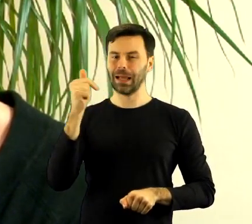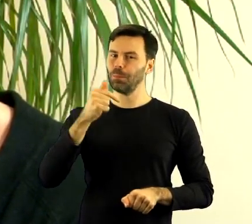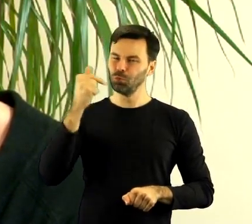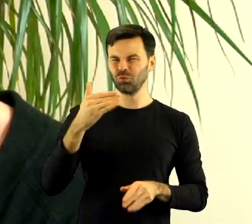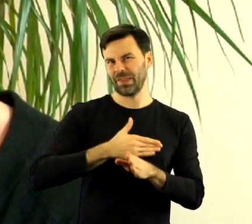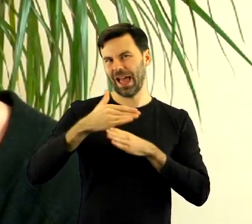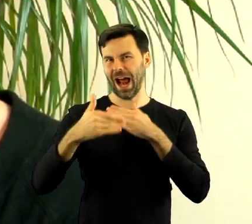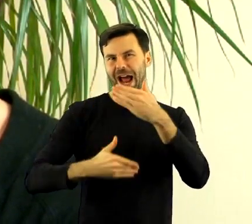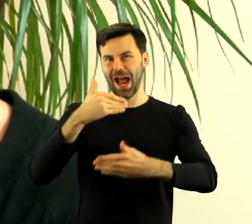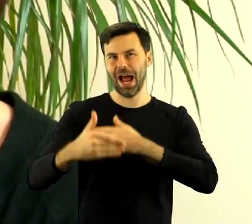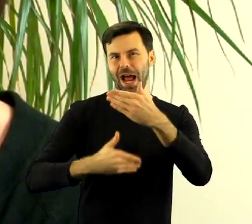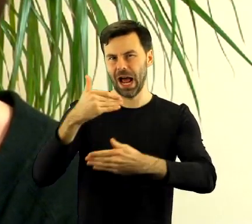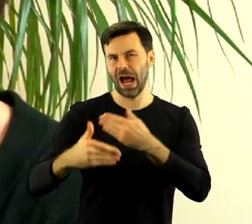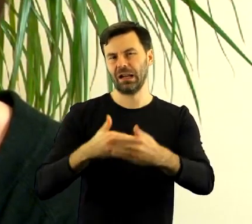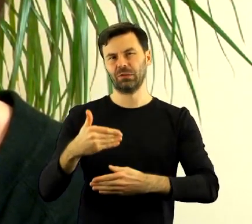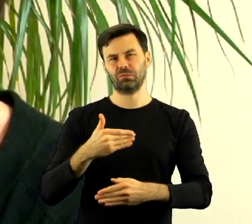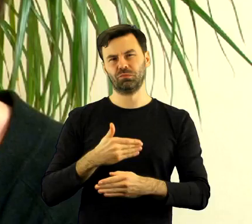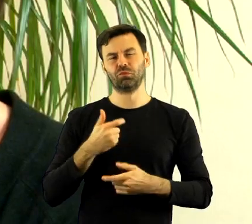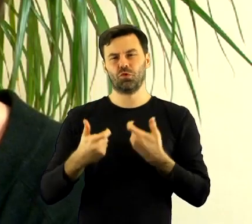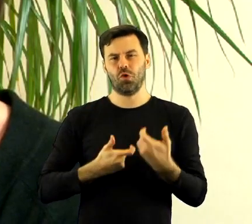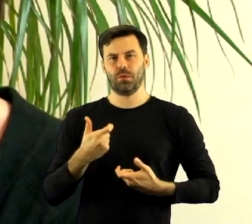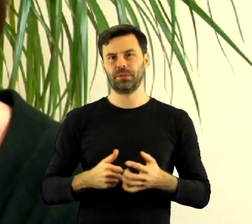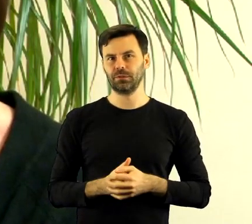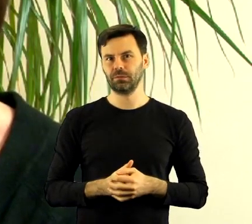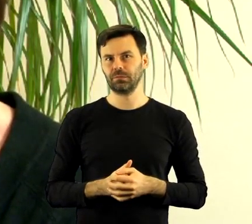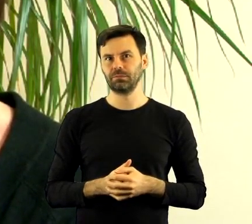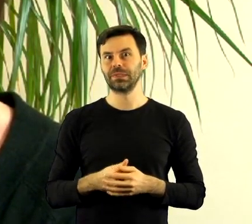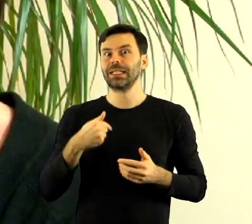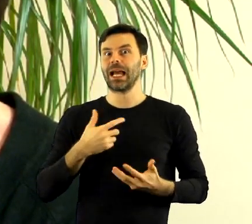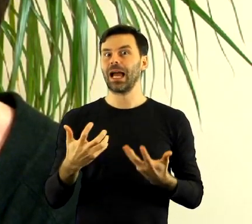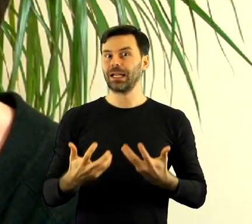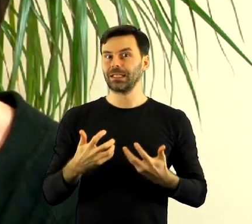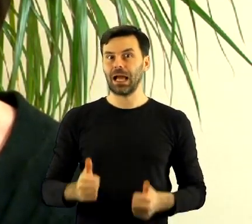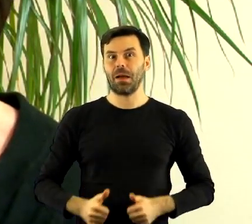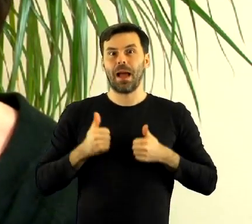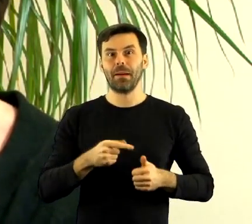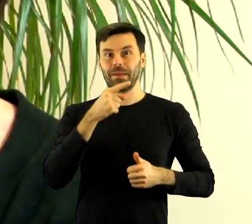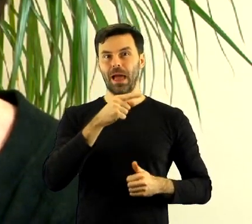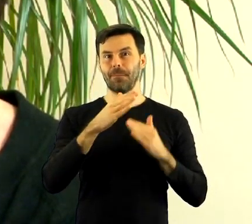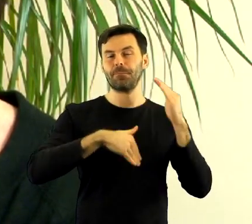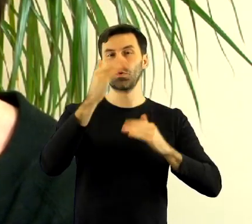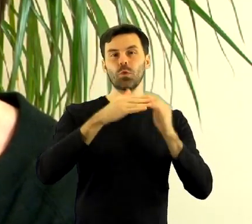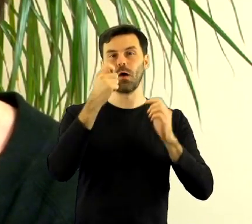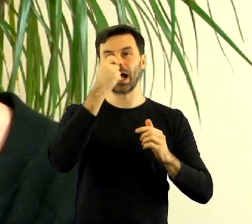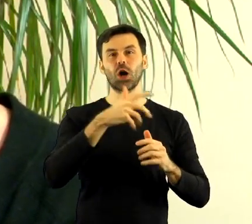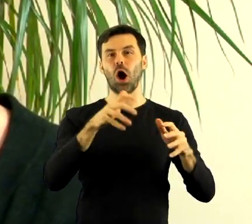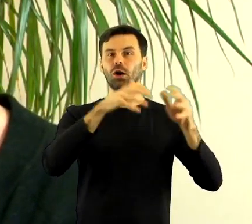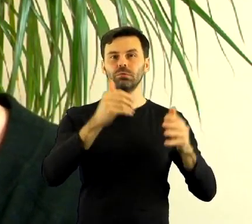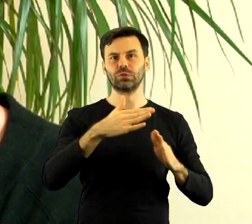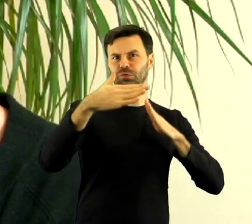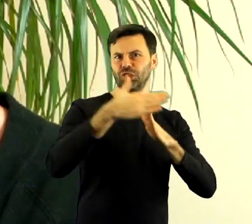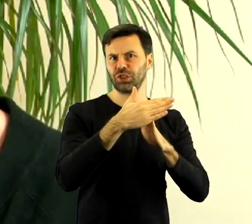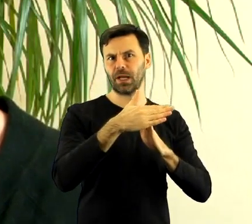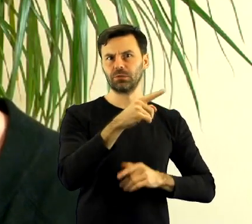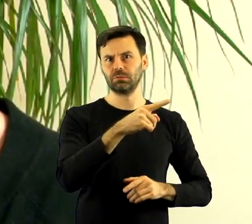wyboru. Trzeba było po prostu kontynuować to, co zaczęłyśmy. Bardzo nam zależało na tym, żeby ta inwestycja jednak została wstrzymana